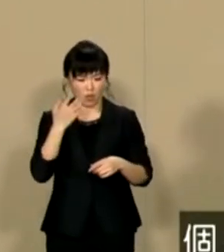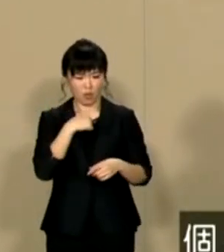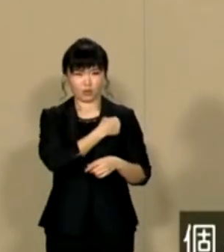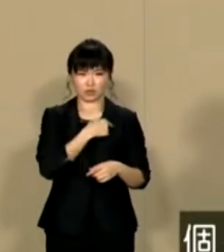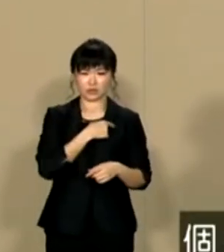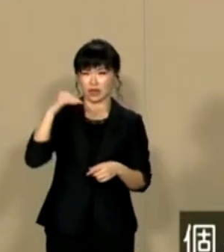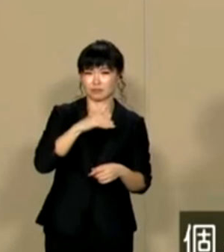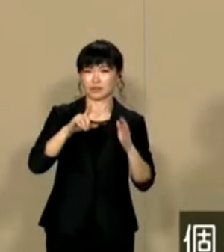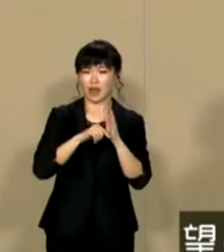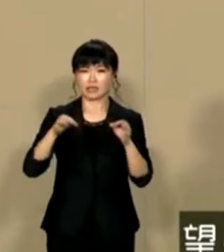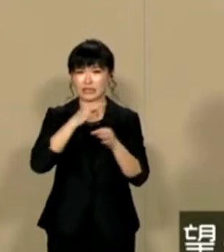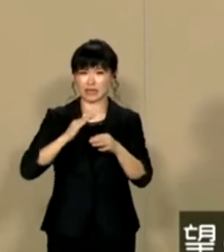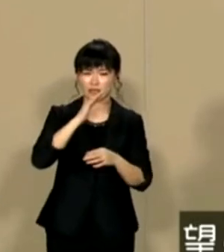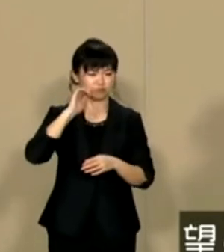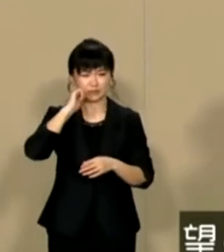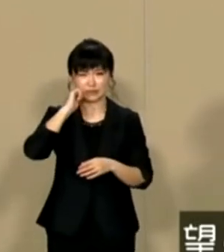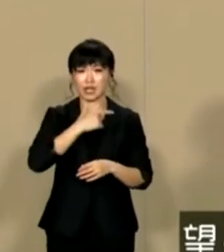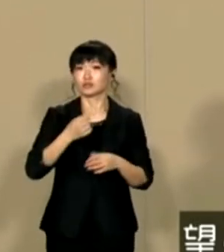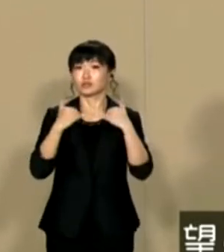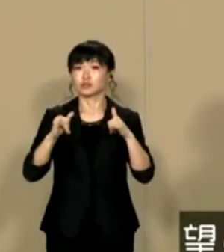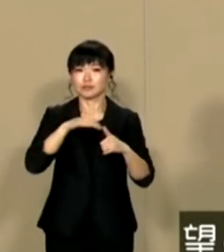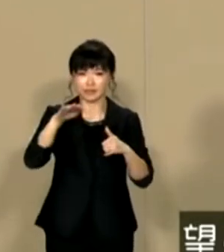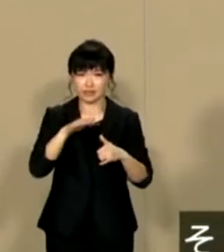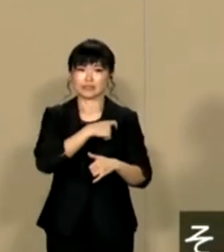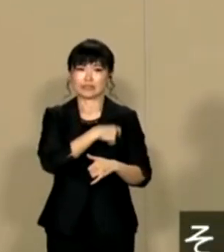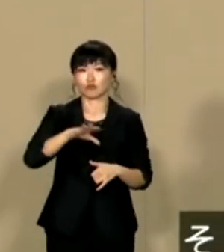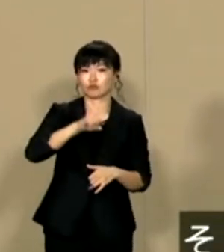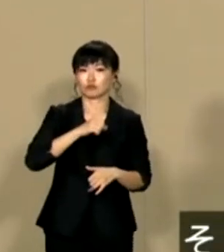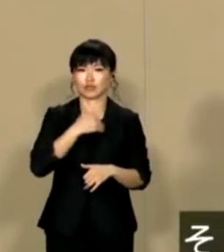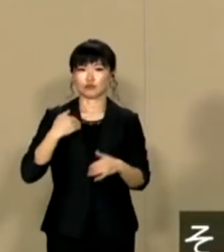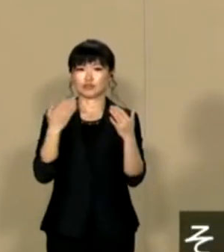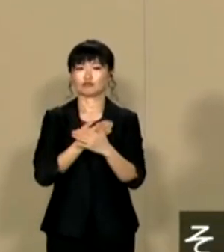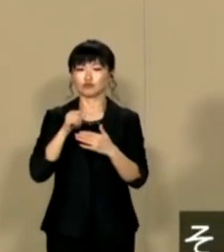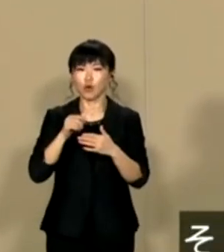没落していれば経済は発展など求められません望む者に全ての資格を取得を支え